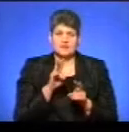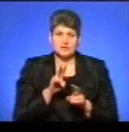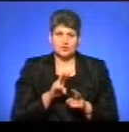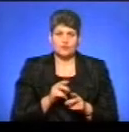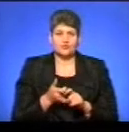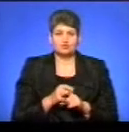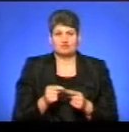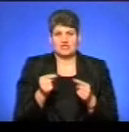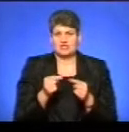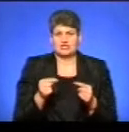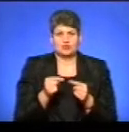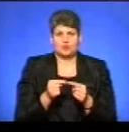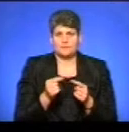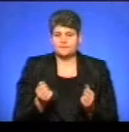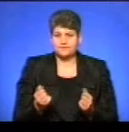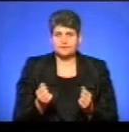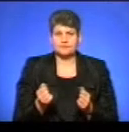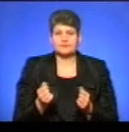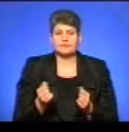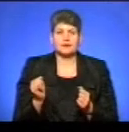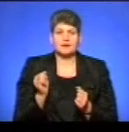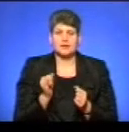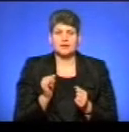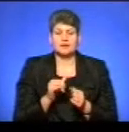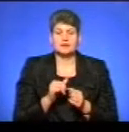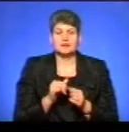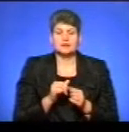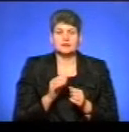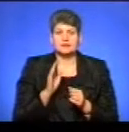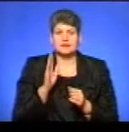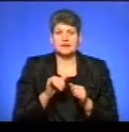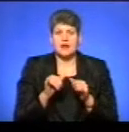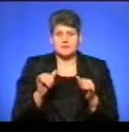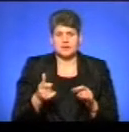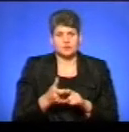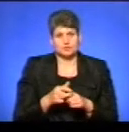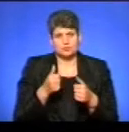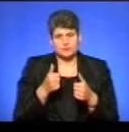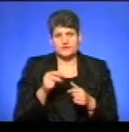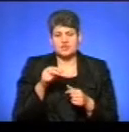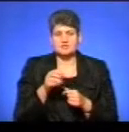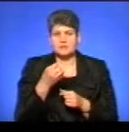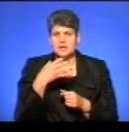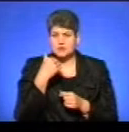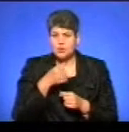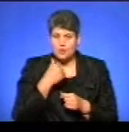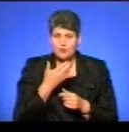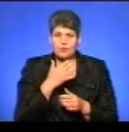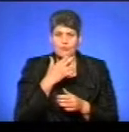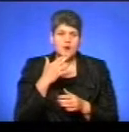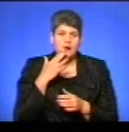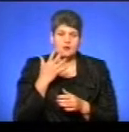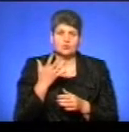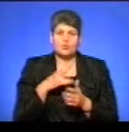дуже чітко і динаміка дуже позитивна. З 2015 року багато